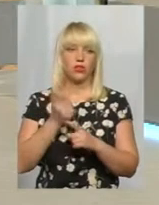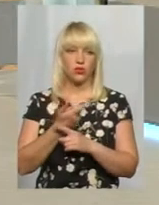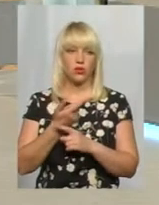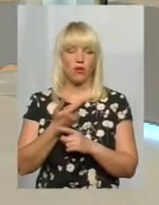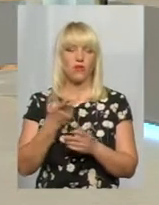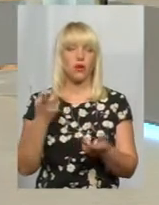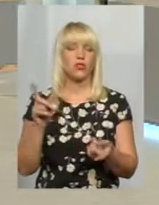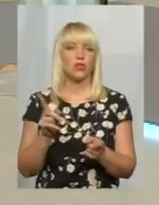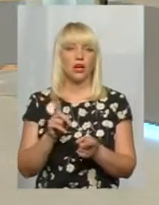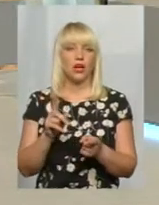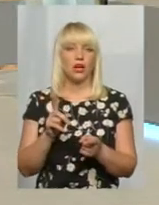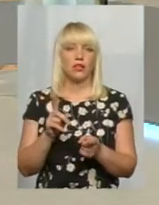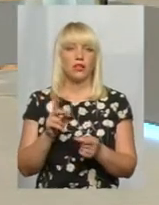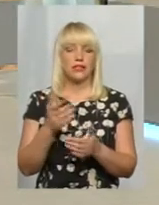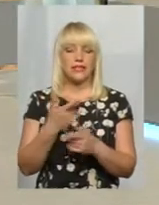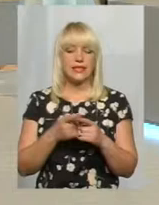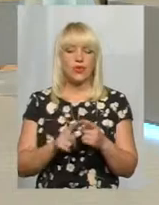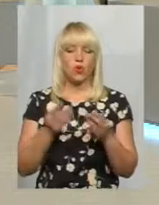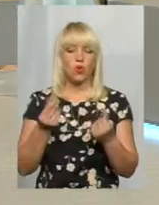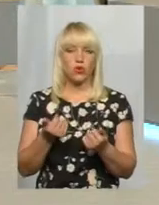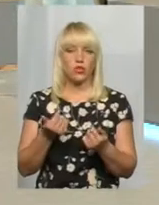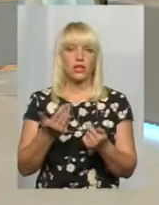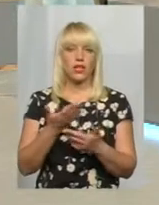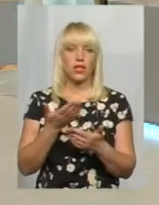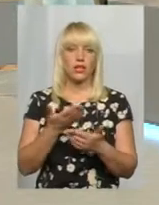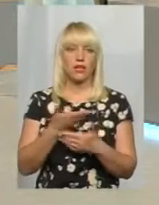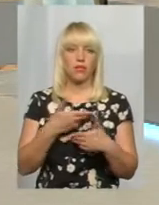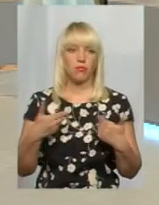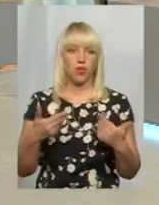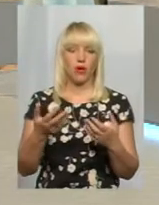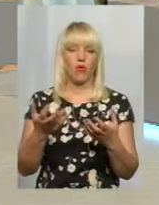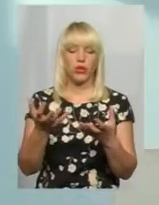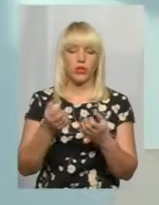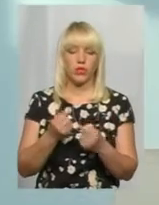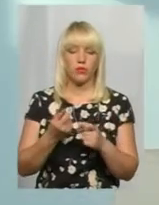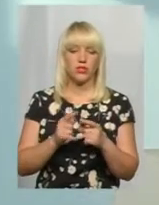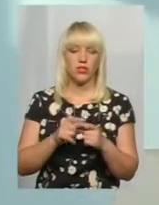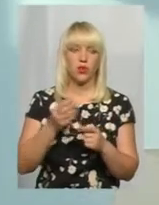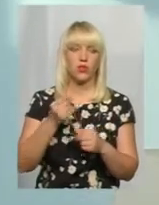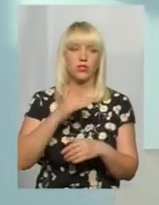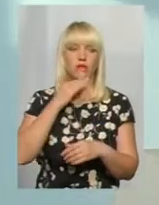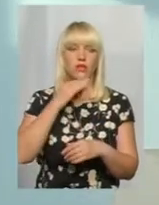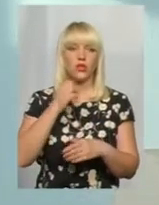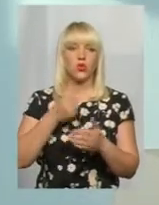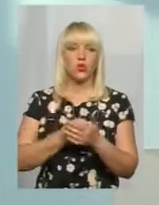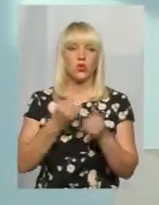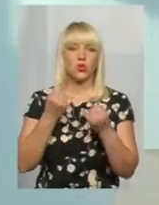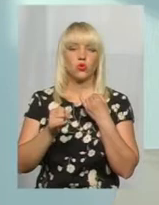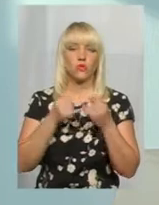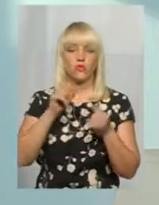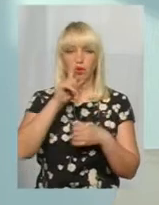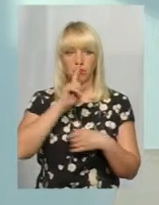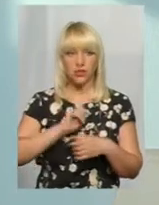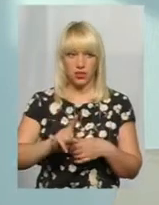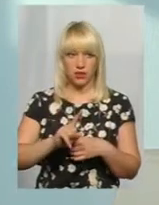Ці кошти, які ми отримаємо, я ще раз сказав, нам їх вистачить десь до жовтня місяця